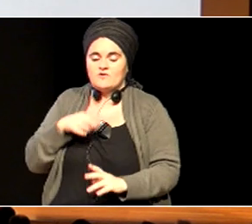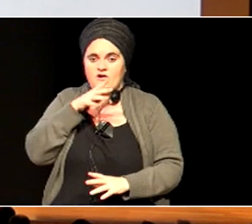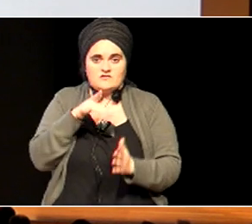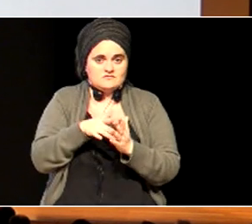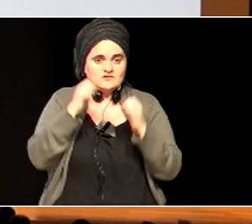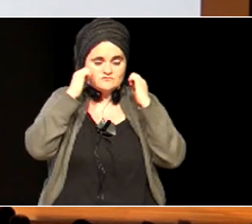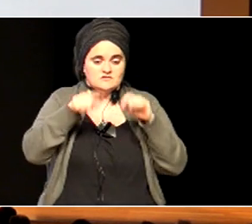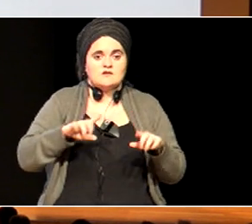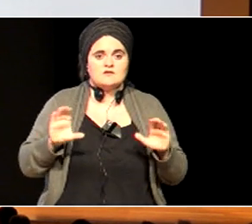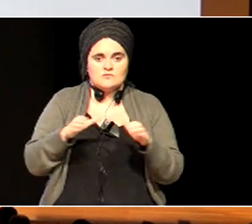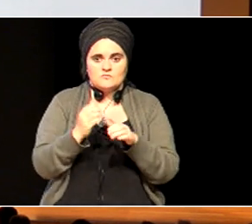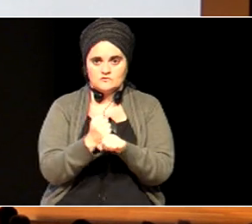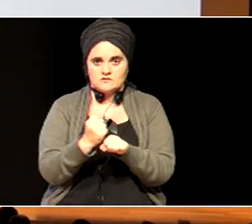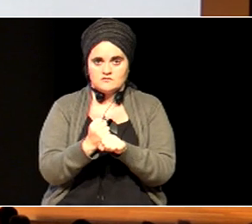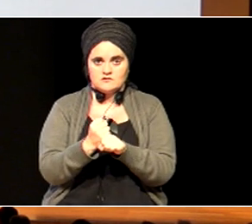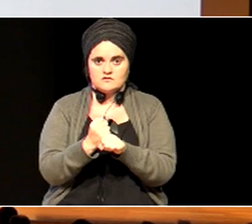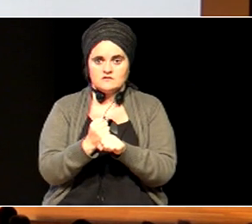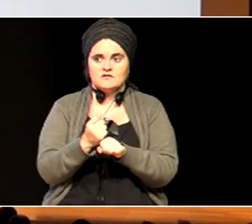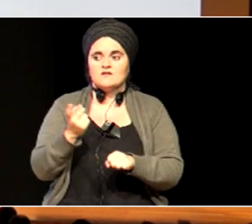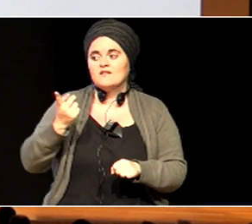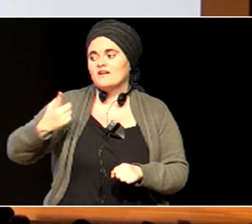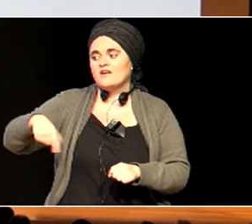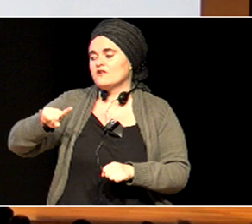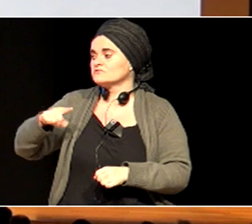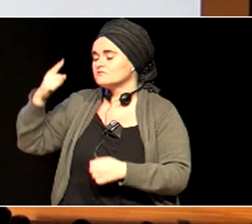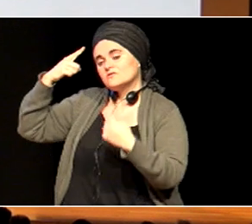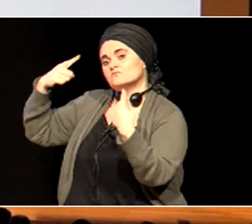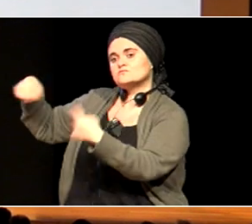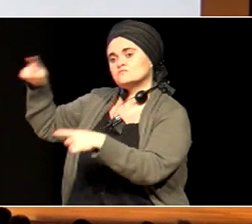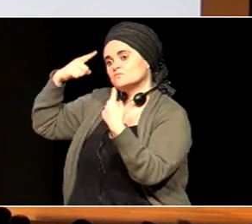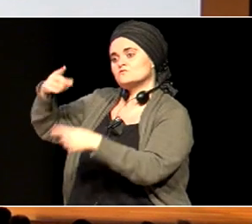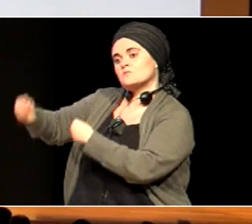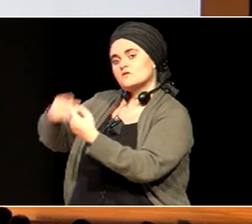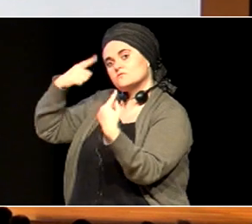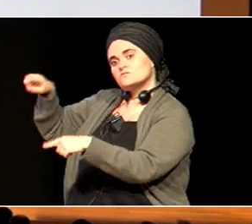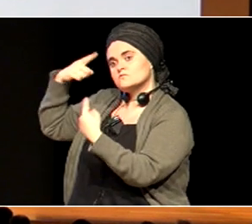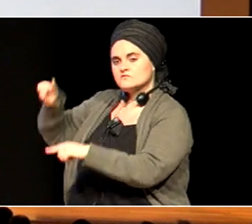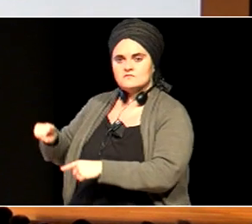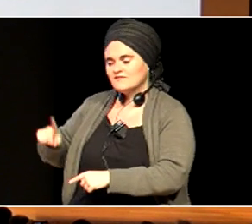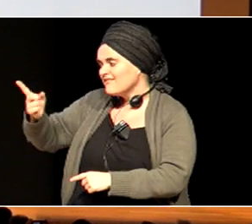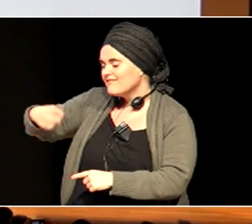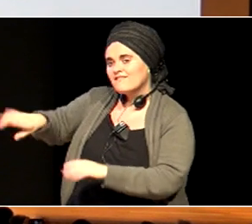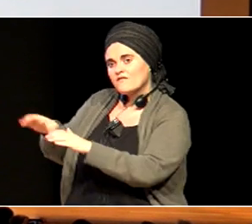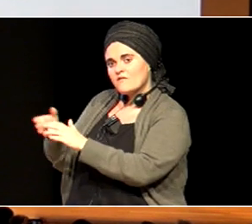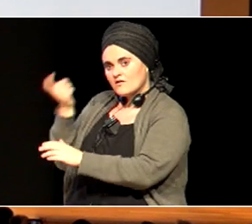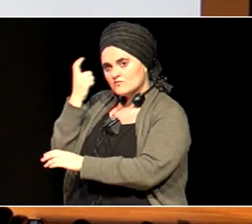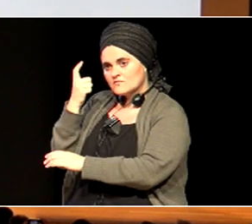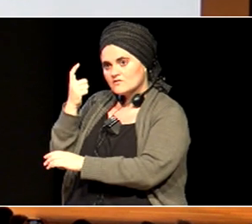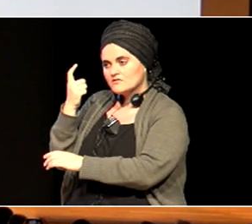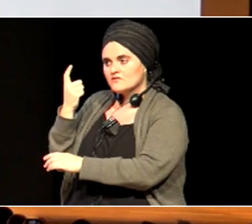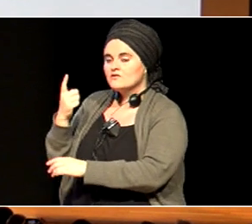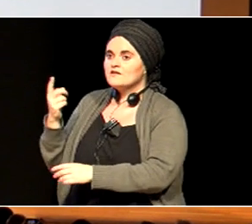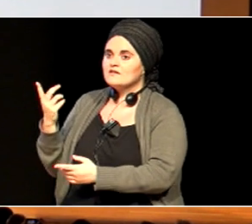lantaldean gaudeta, ba, bueno, aie katarako dute, aie bakarrik atarako, ez ikastle hoiek dira, ba, badauzkate